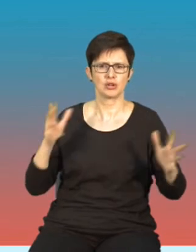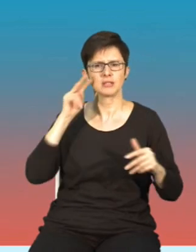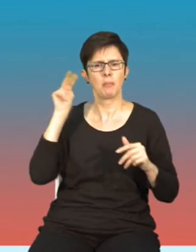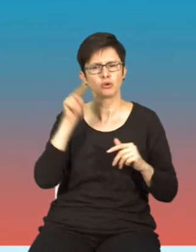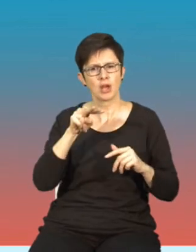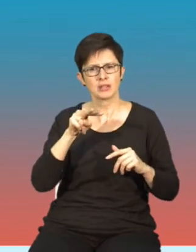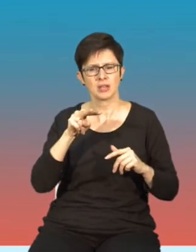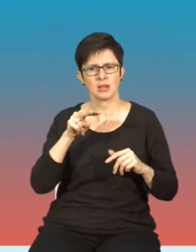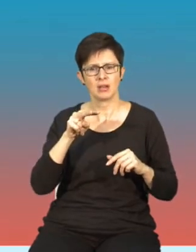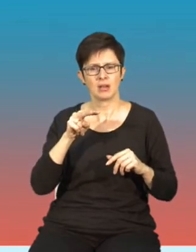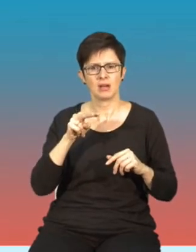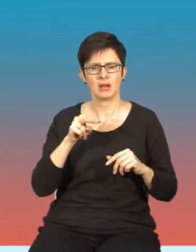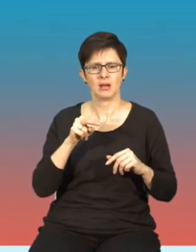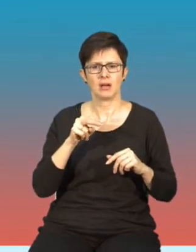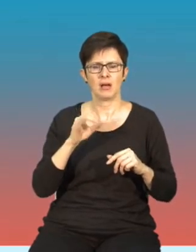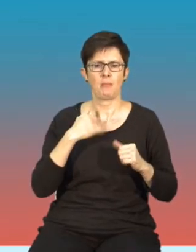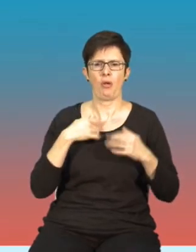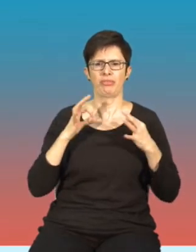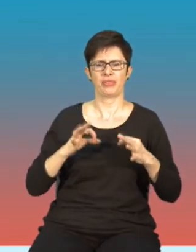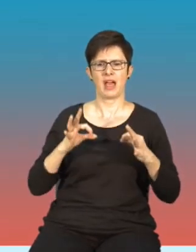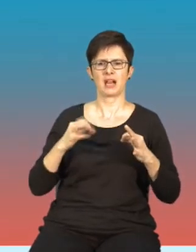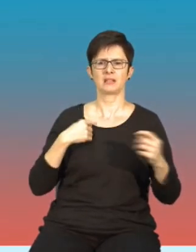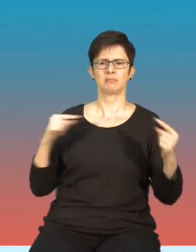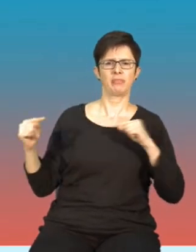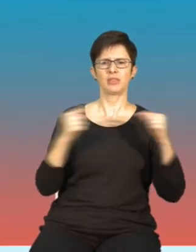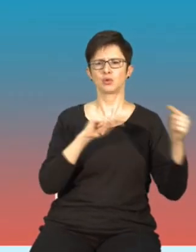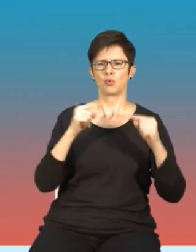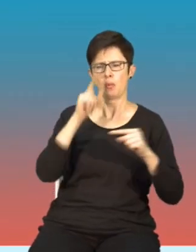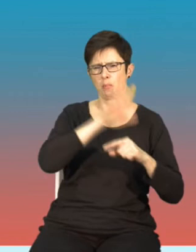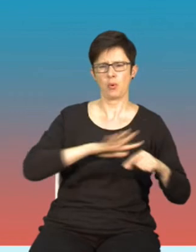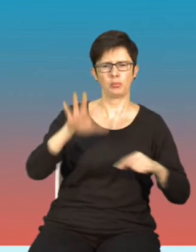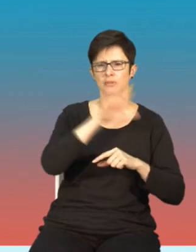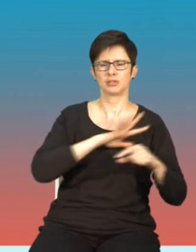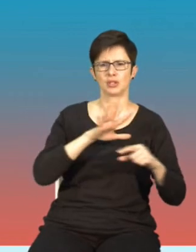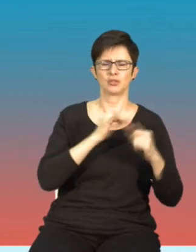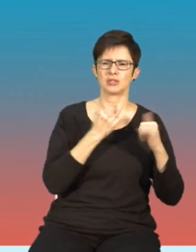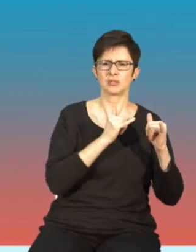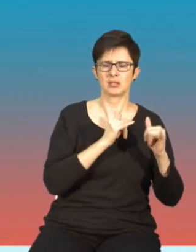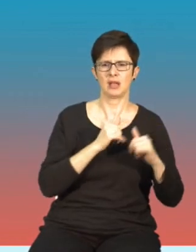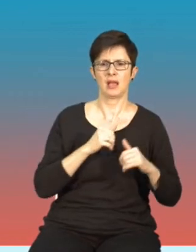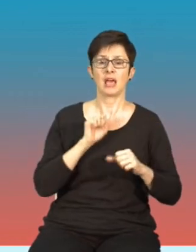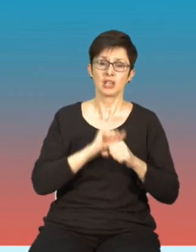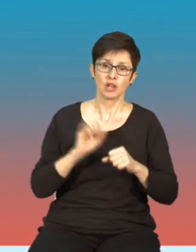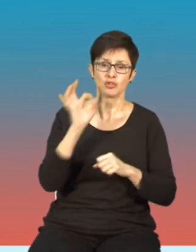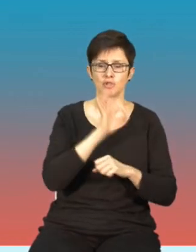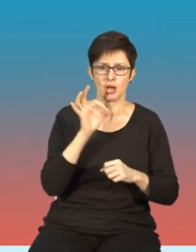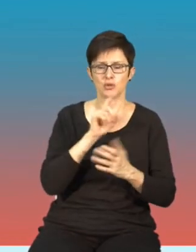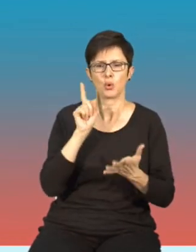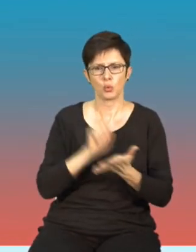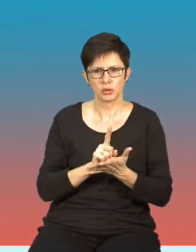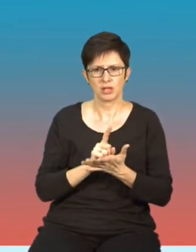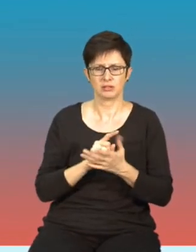niż pojawia się to w obecnej dyskusji publicznej. Jest szansa, że uda się to